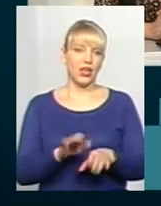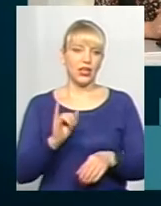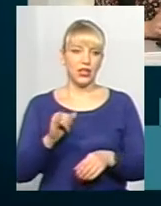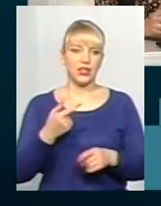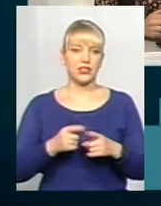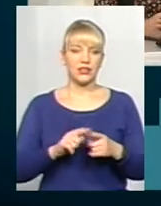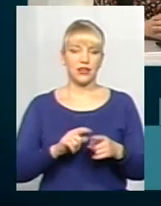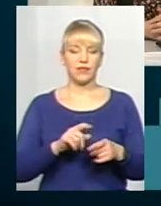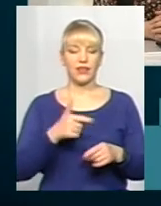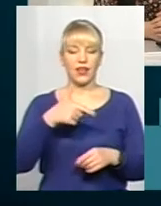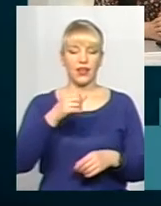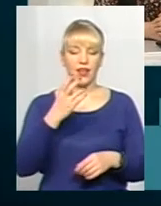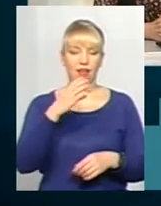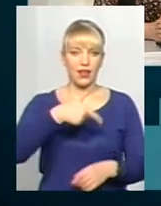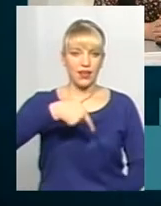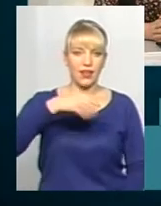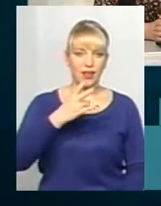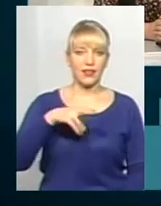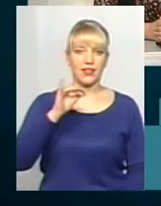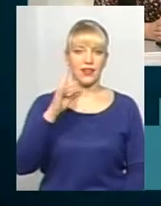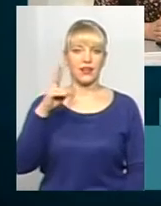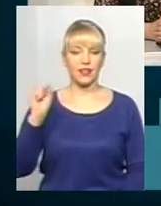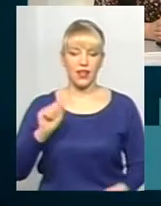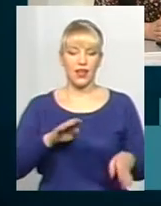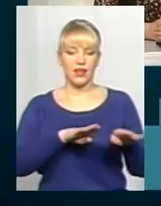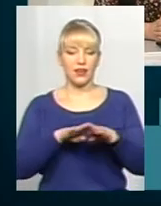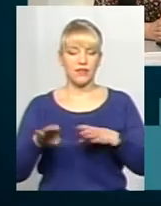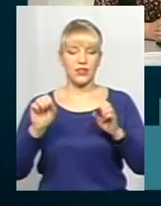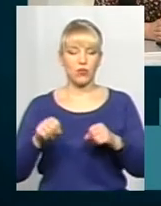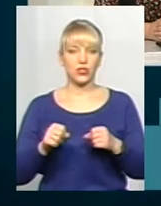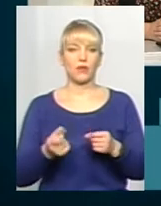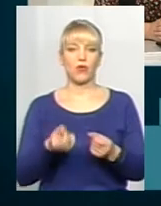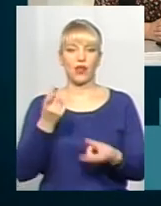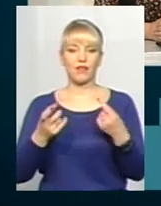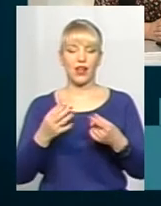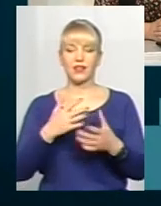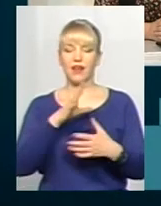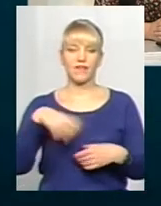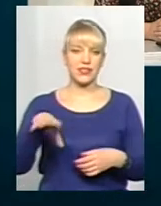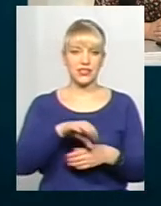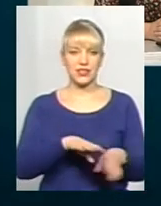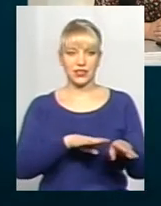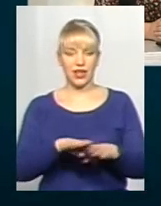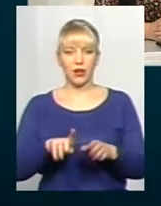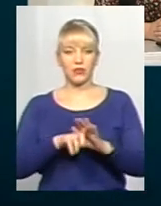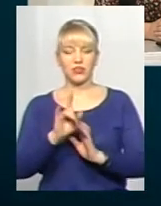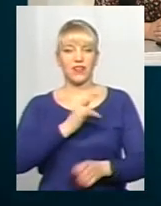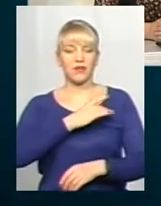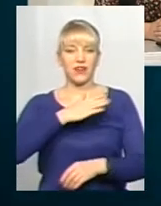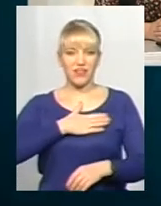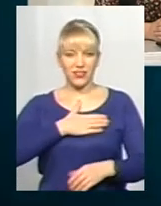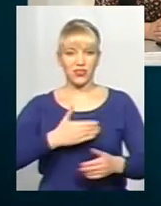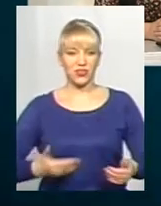рівність, вона може проявлятися абсолютно на усіх рівнях. Починаючи від приватного життя і